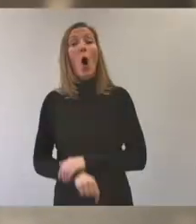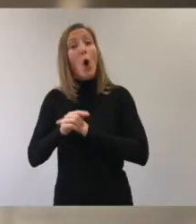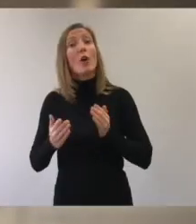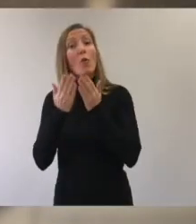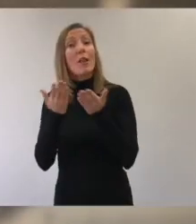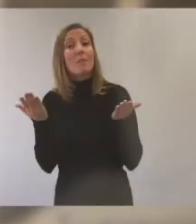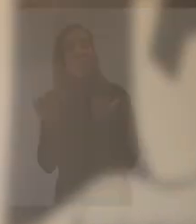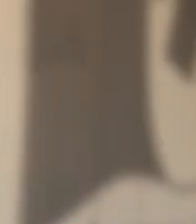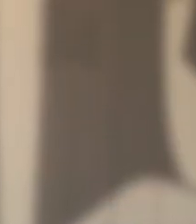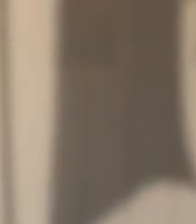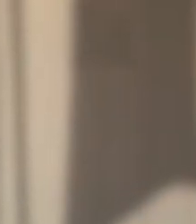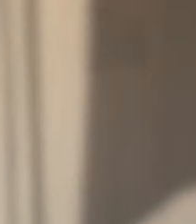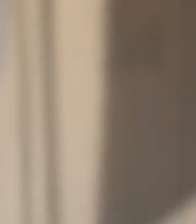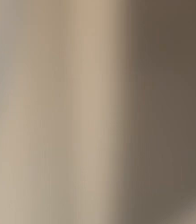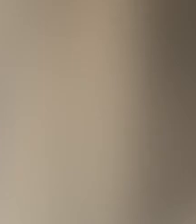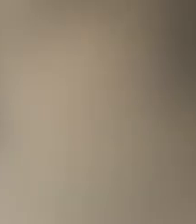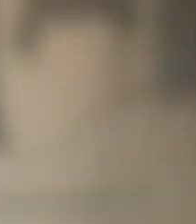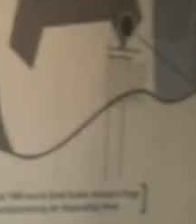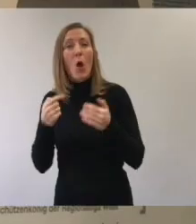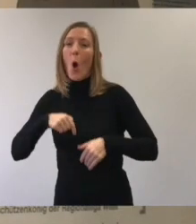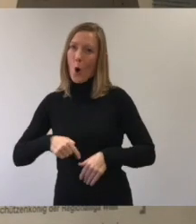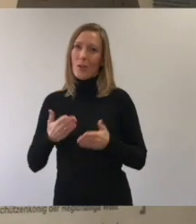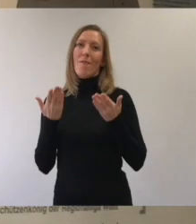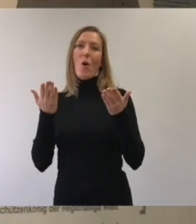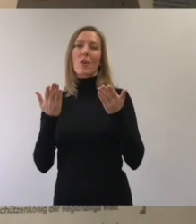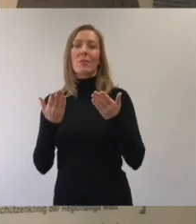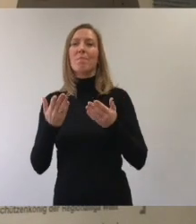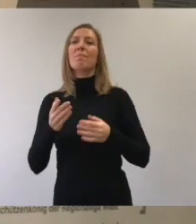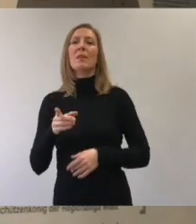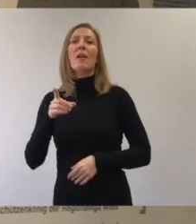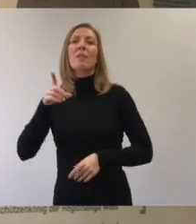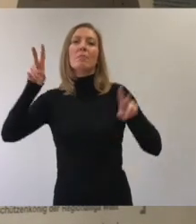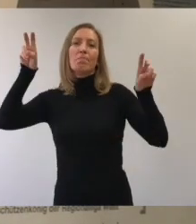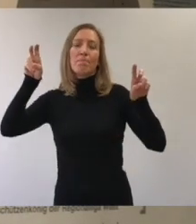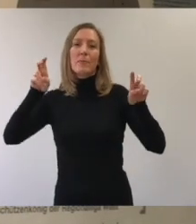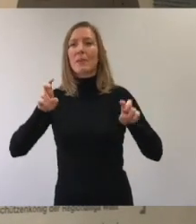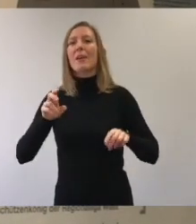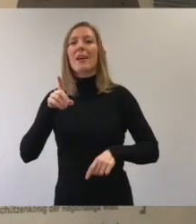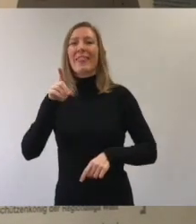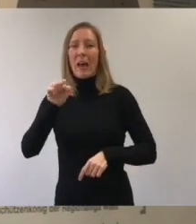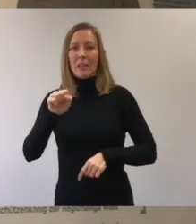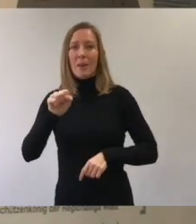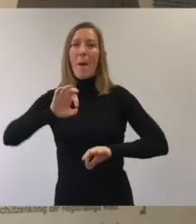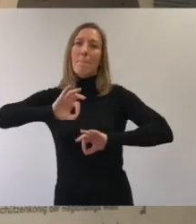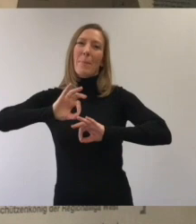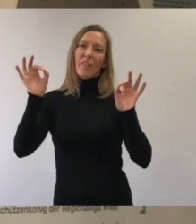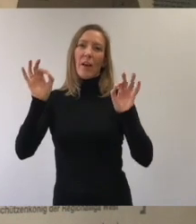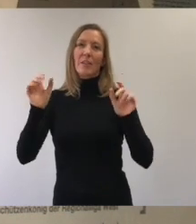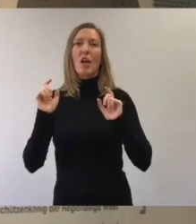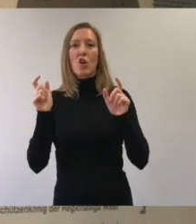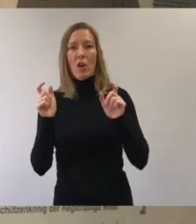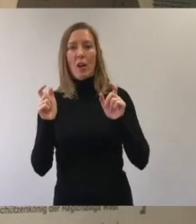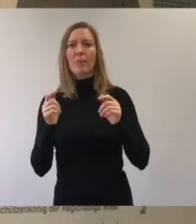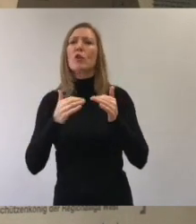Was liest du heute vor? Ich lese heute vor, das perfekte Geschenk. Ja, das ist eine kurze Geschichte in